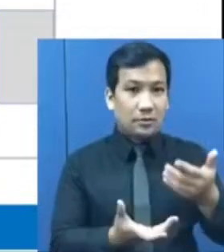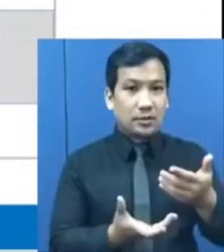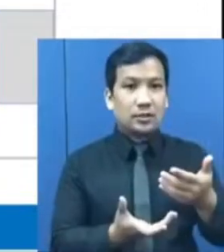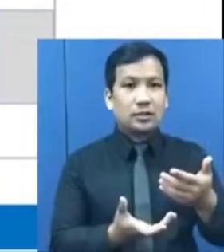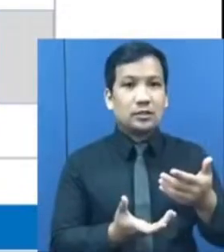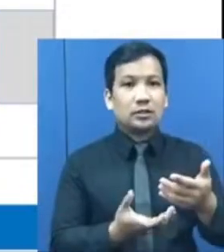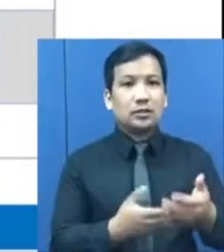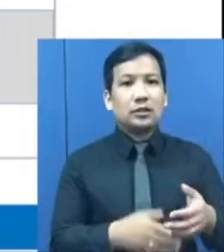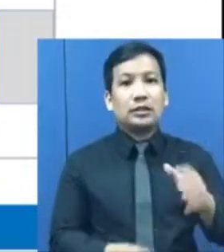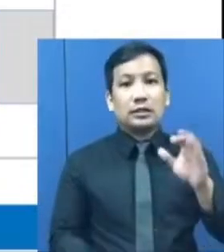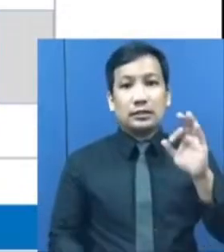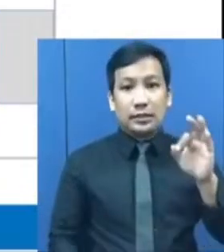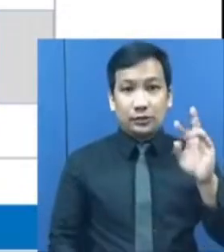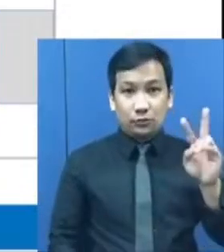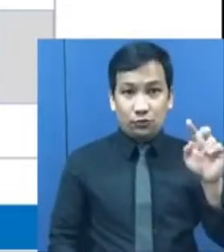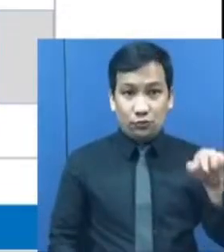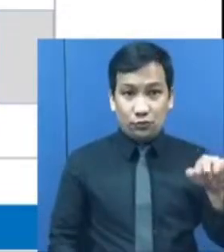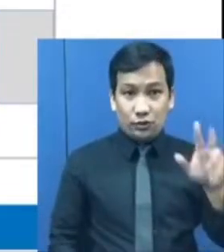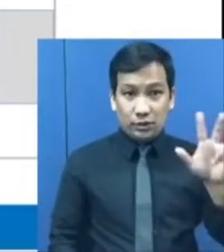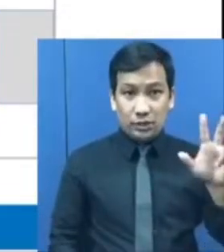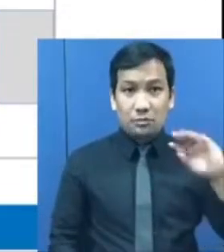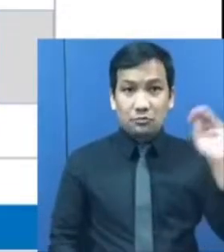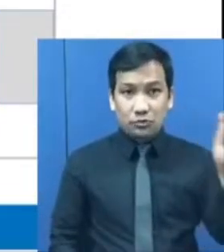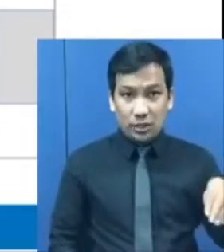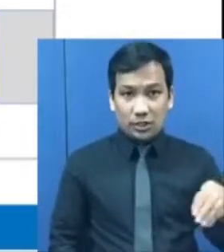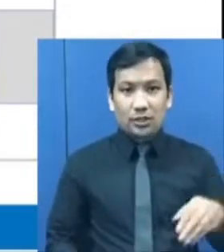sa 92,3%.